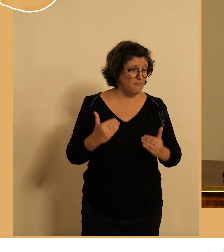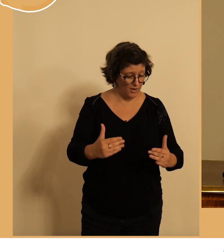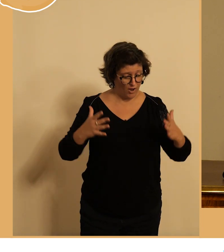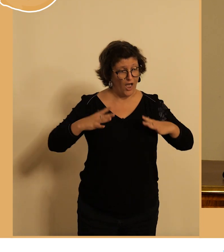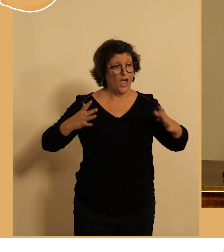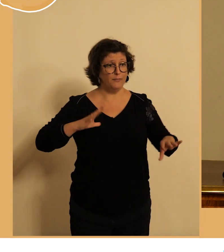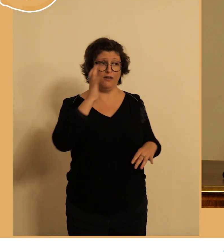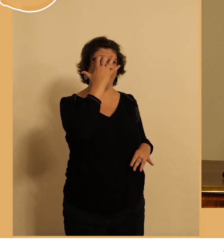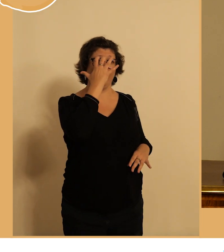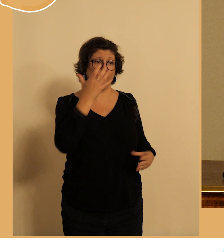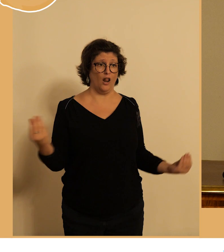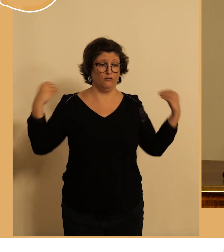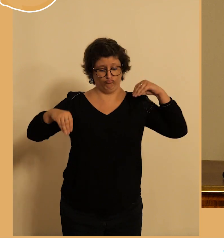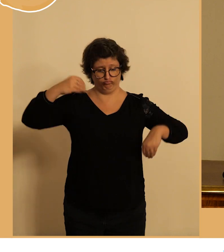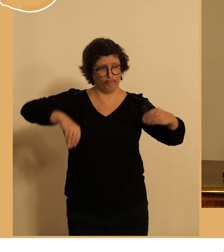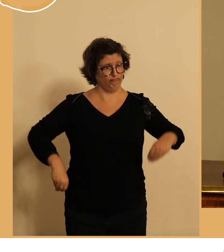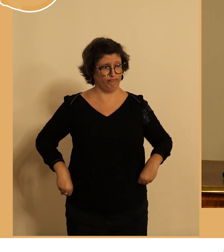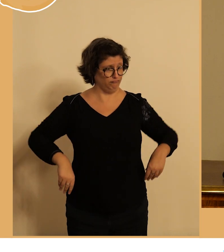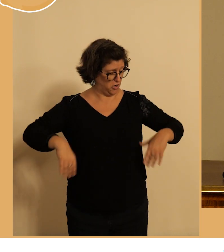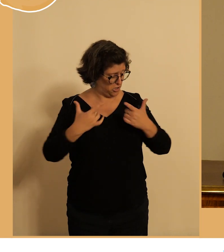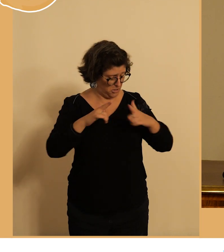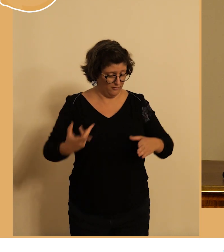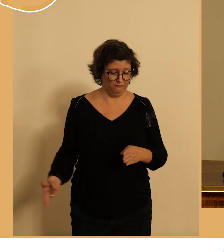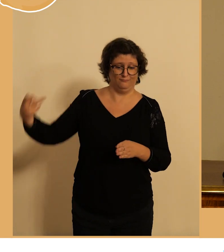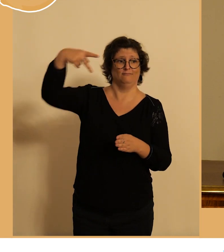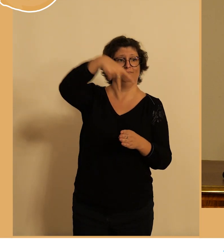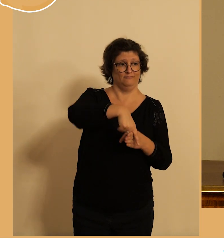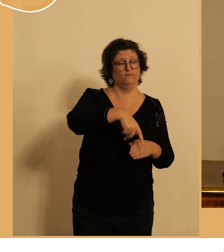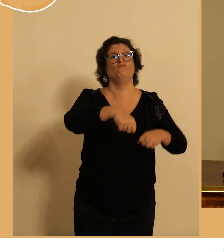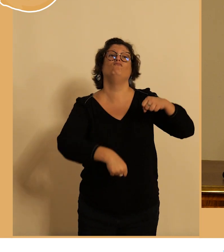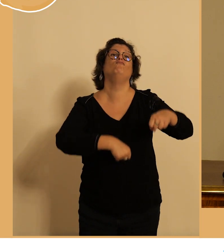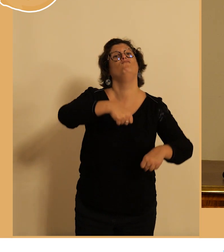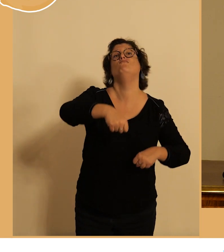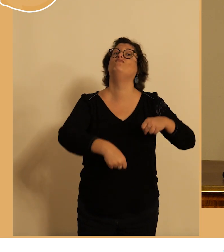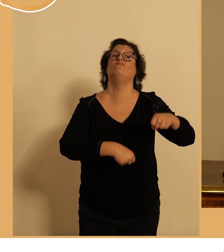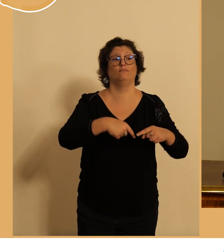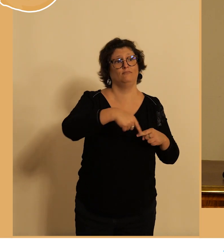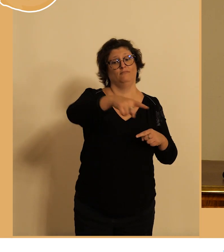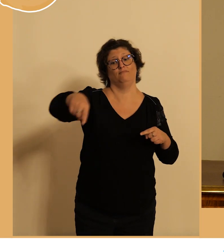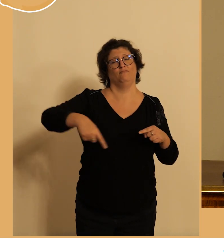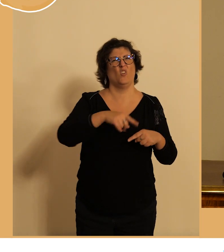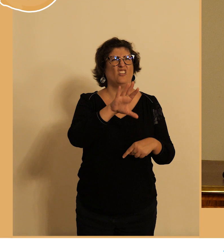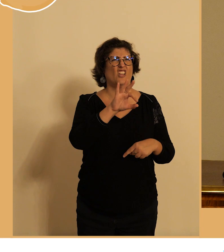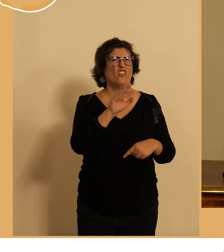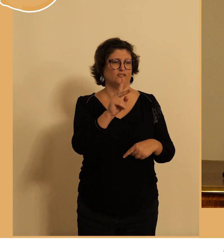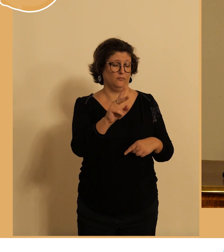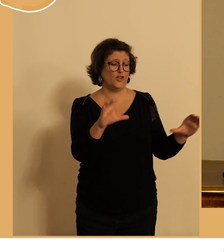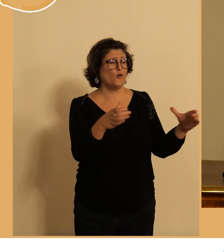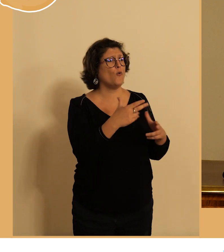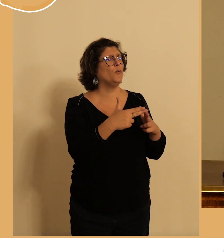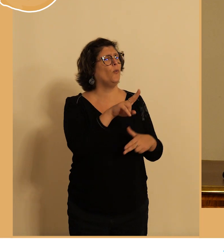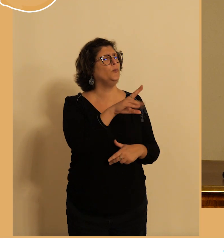matinée vous venez avec votre technique et vous accompagne voilà et vous serez peut-être une cinquantaine à faire une balade déguisée donc n'hésitez pas à lui c'était toujours bien en vie